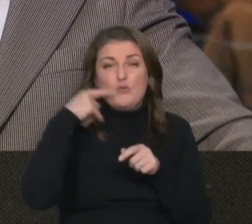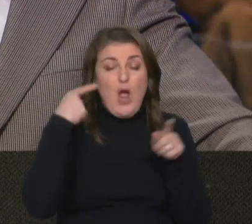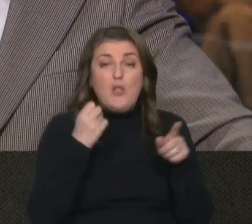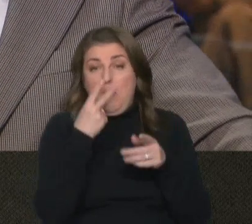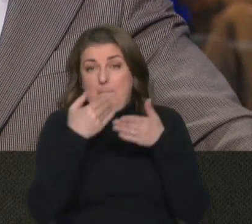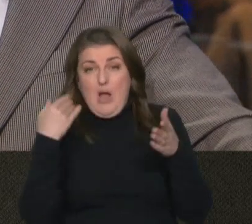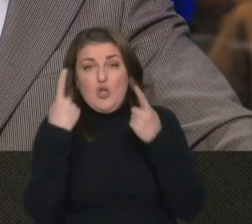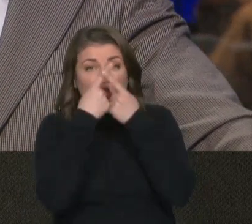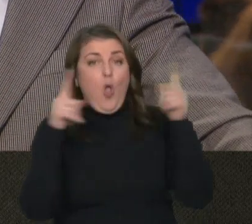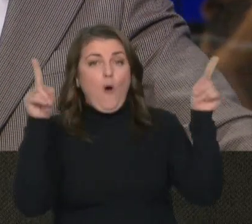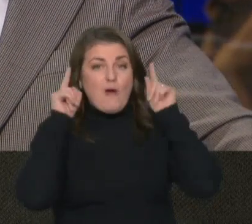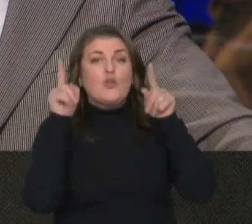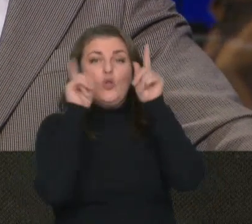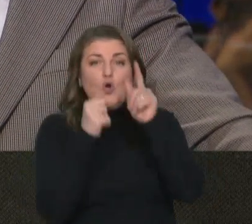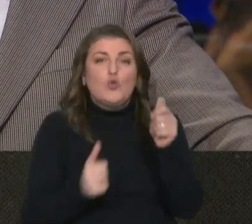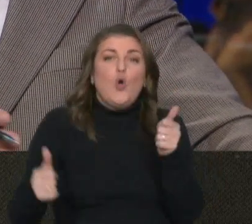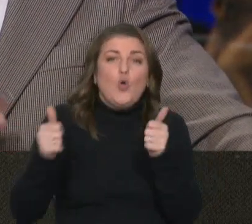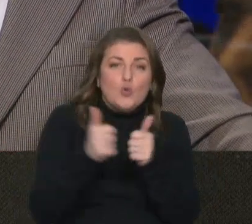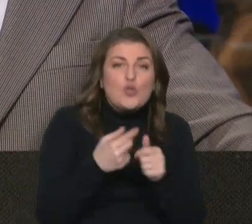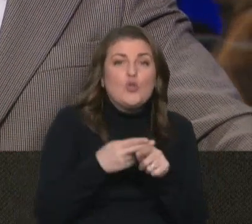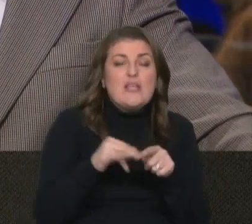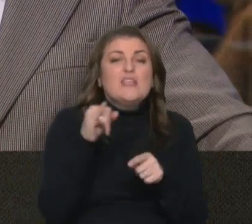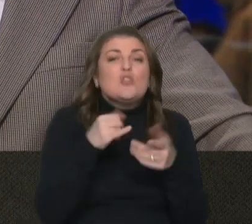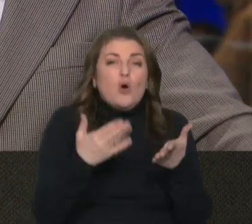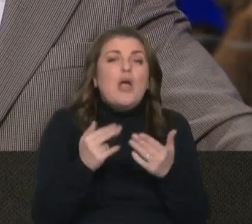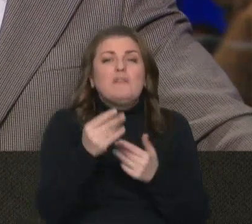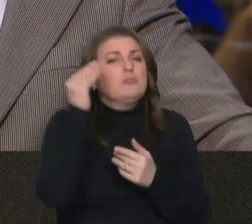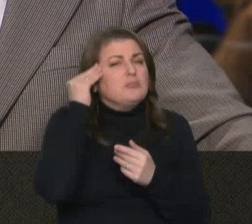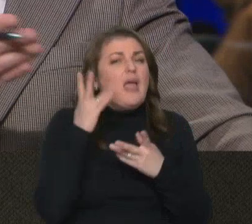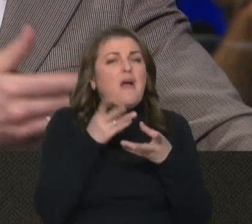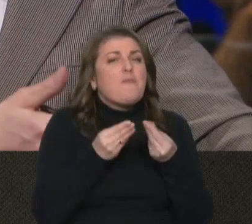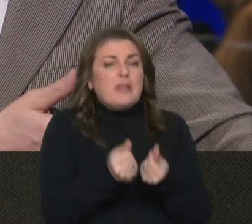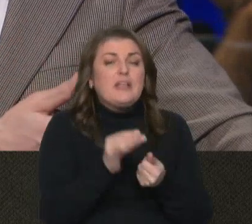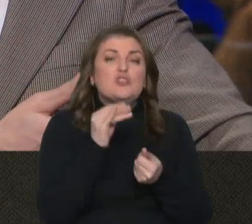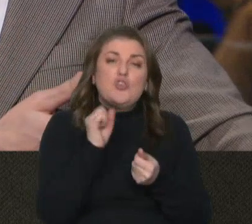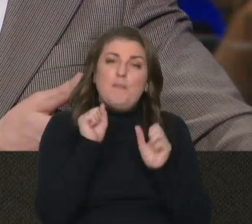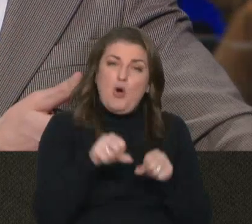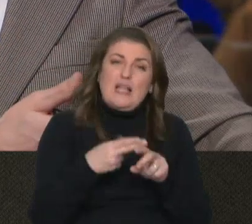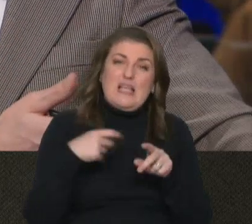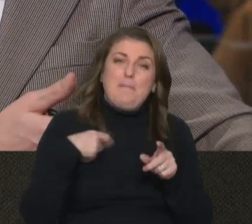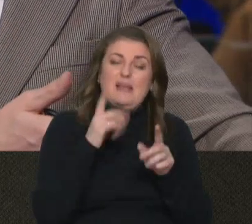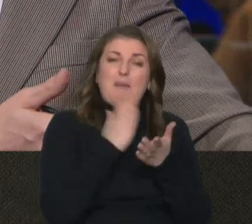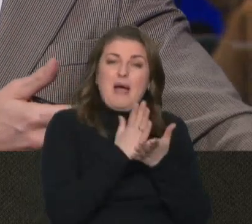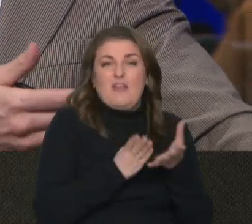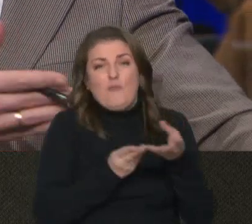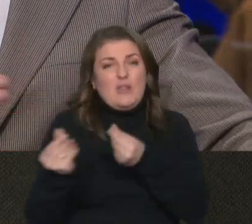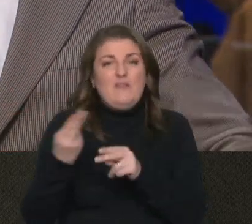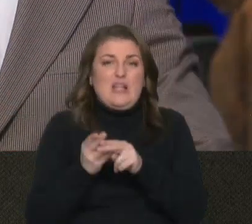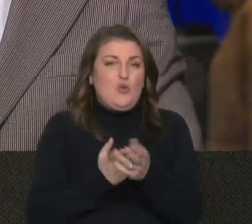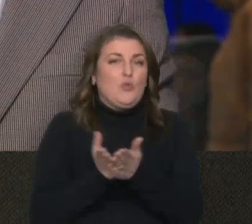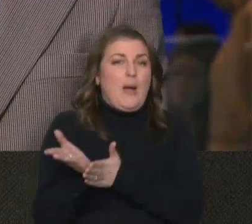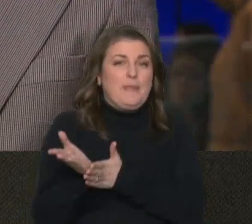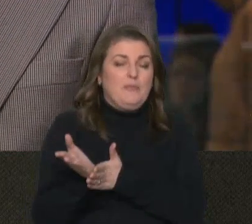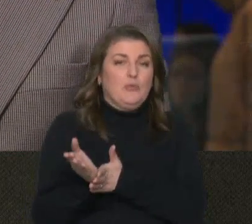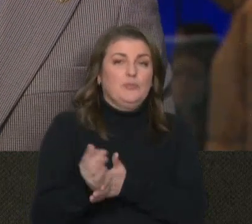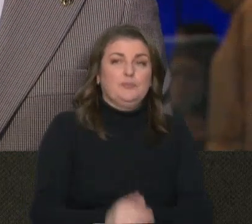що і Словаччина долучилася до цієї історії. Як, на вашу думку, це вплине? І чи могла ця партія мати вплив на цьому напрямку?